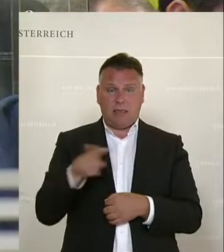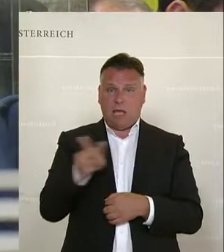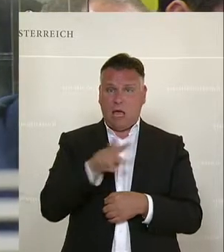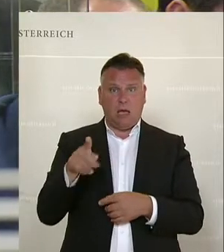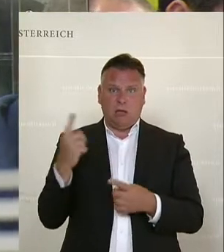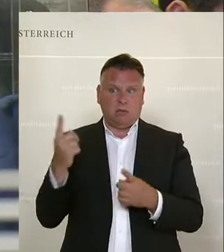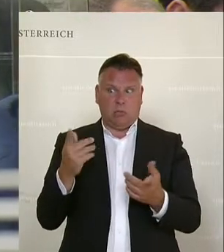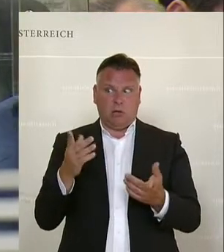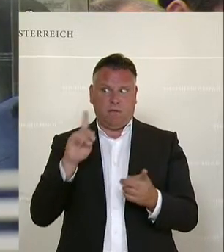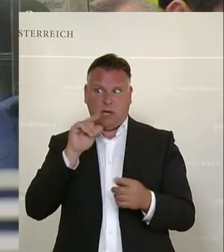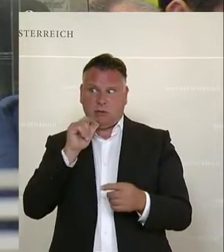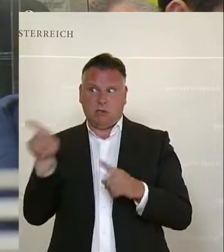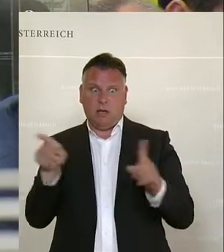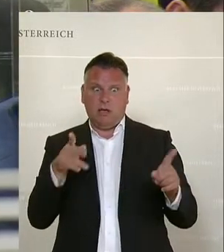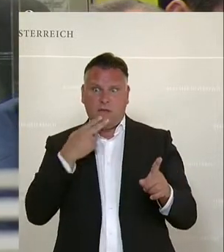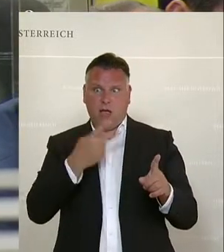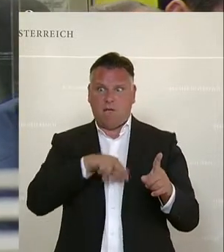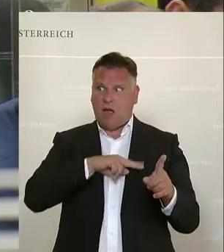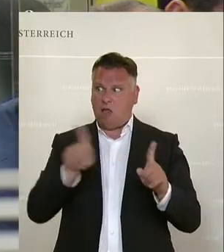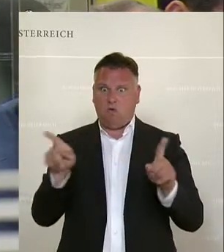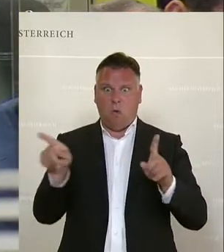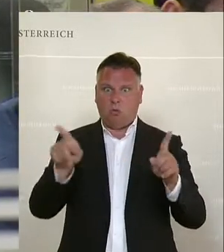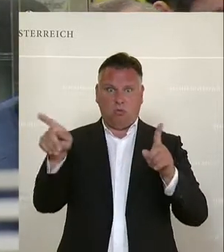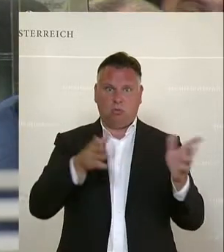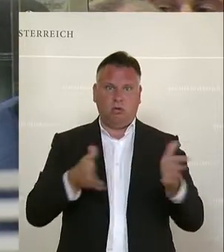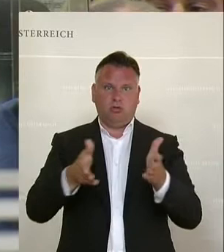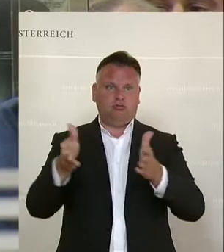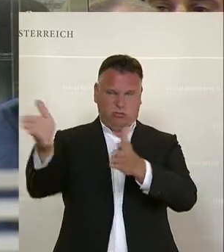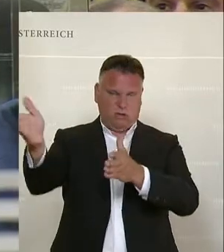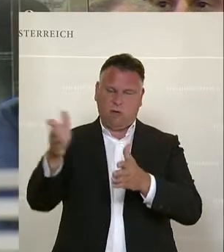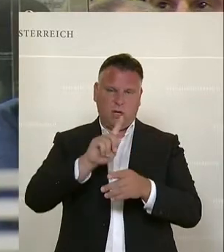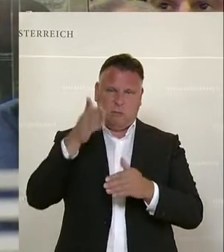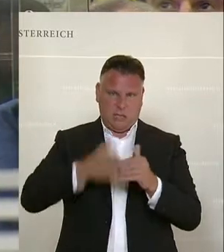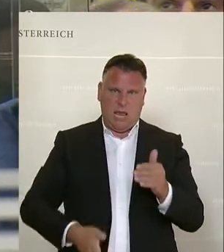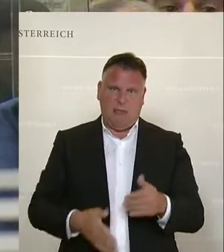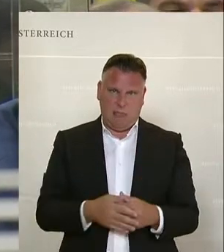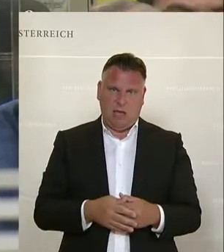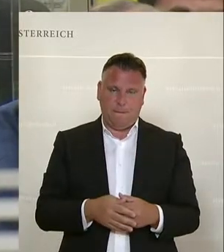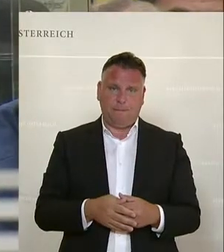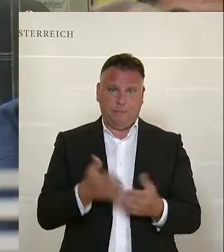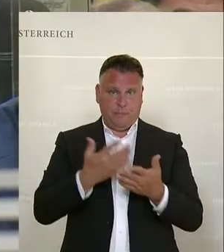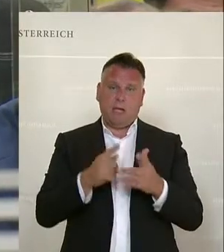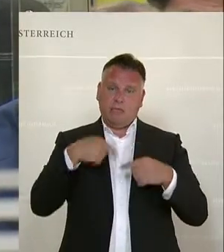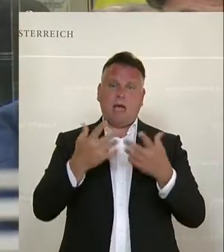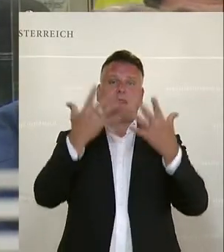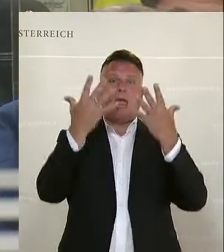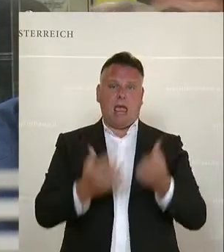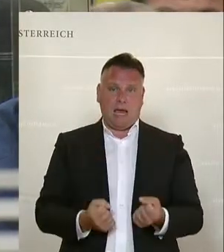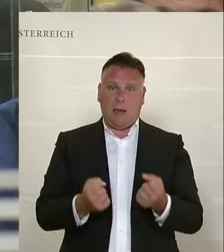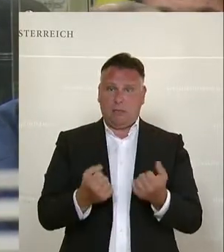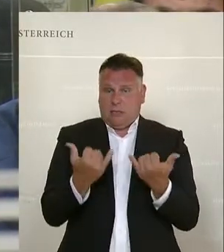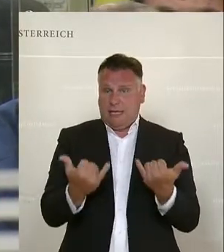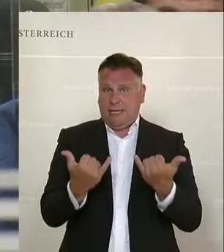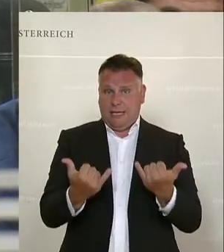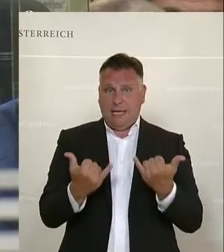gewusst hat, was die rechte tut. Und das hat sich eigentlich bis zum Schluss durchgezogen. Und deshalb ist auch das rausgekommen, dass wir jetzt